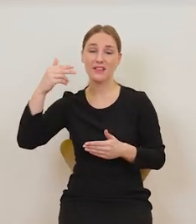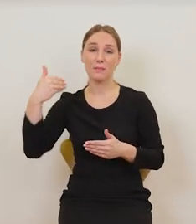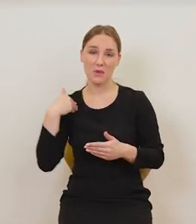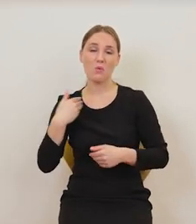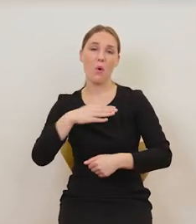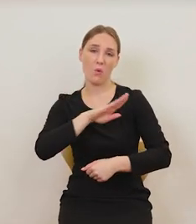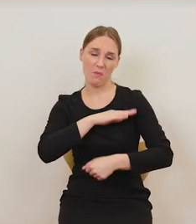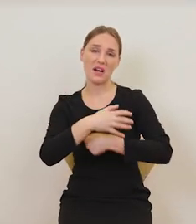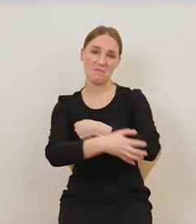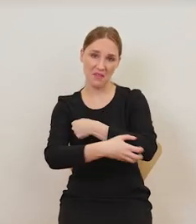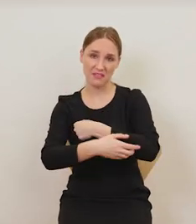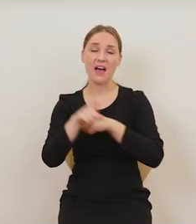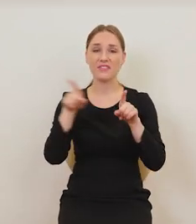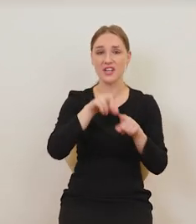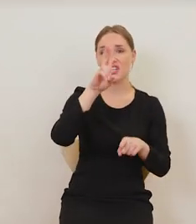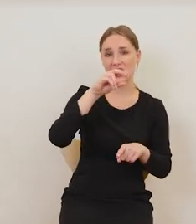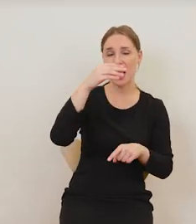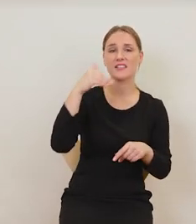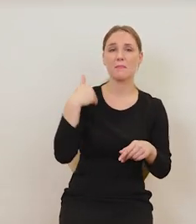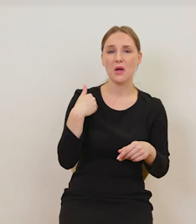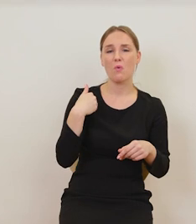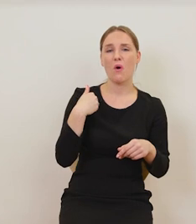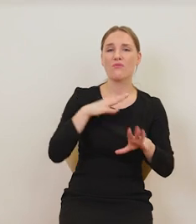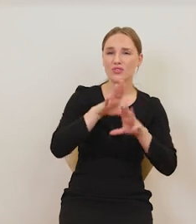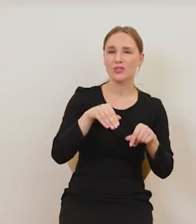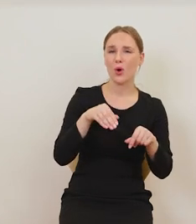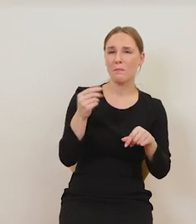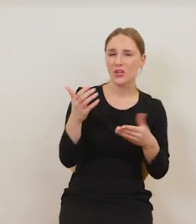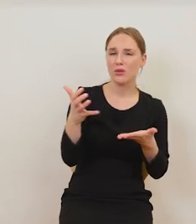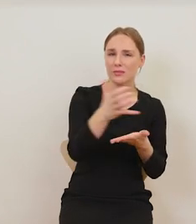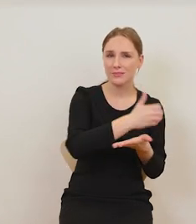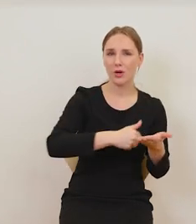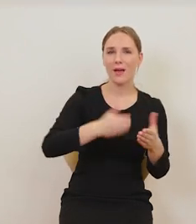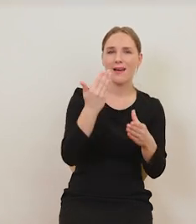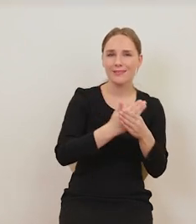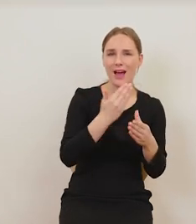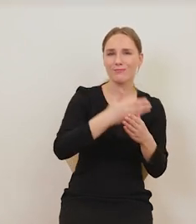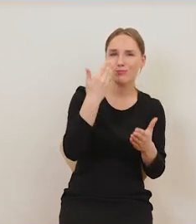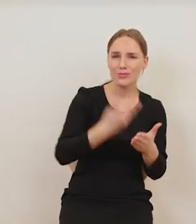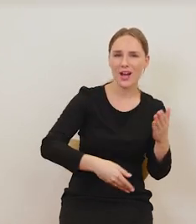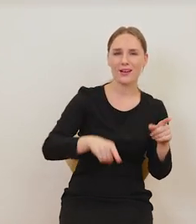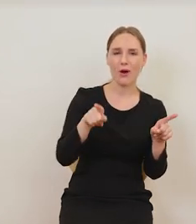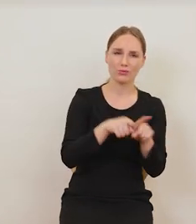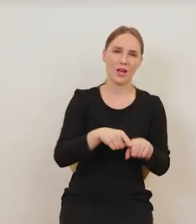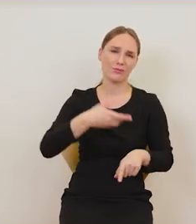przechulał, przepił i przegrał w karty swój cały majątek.